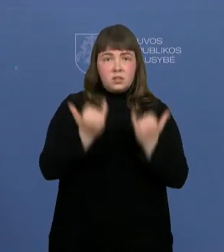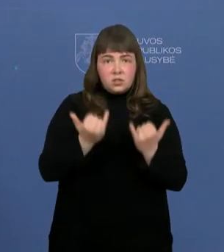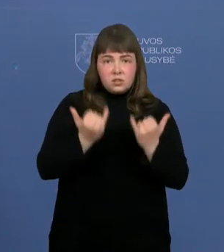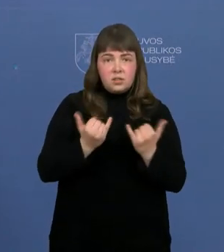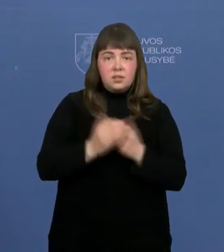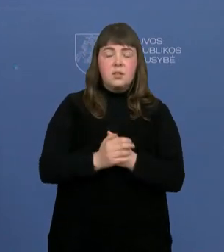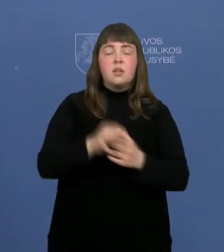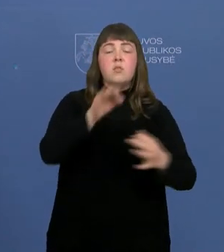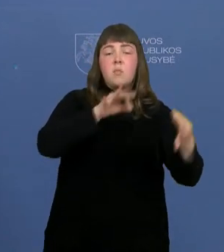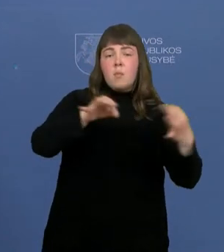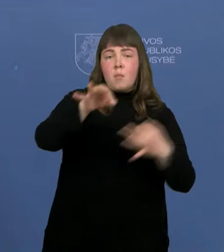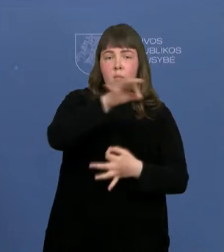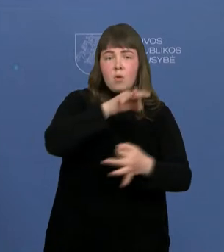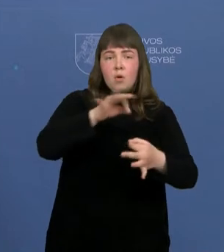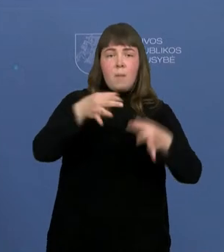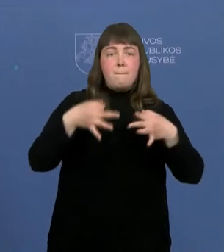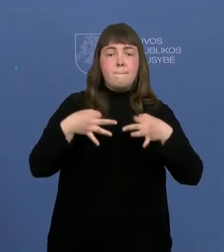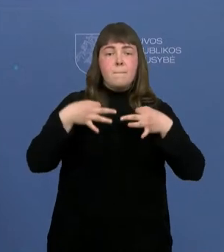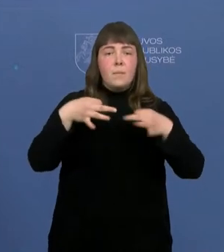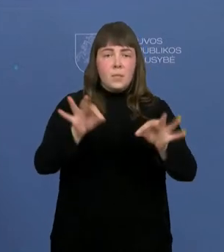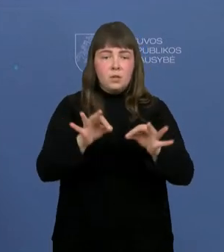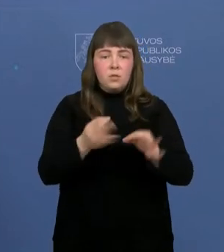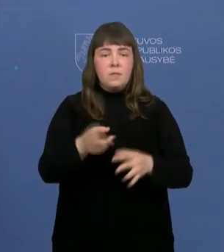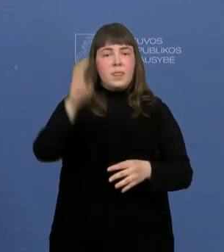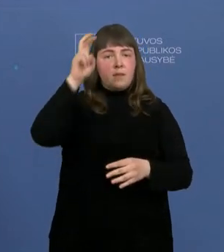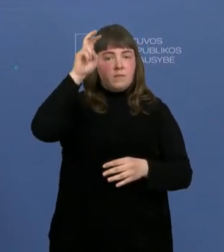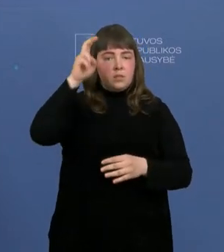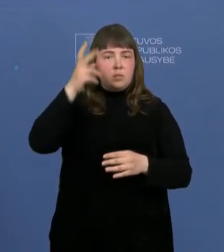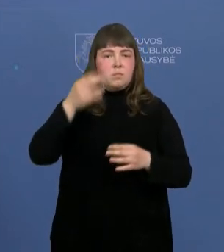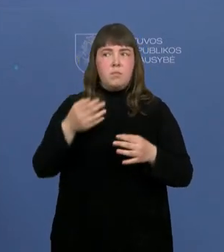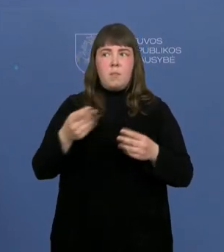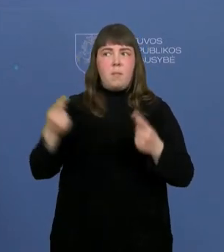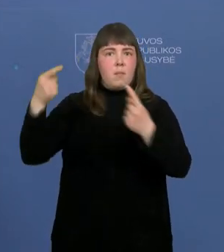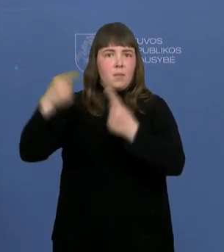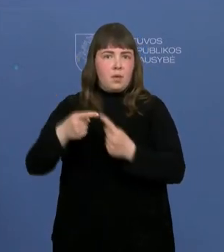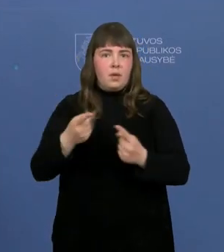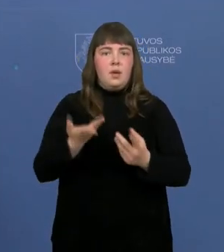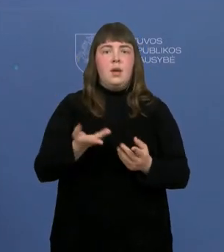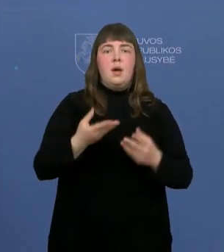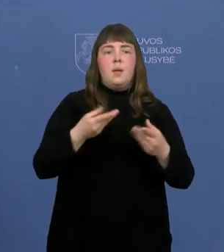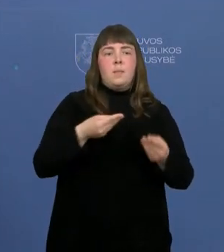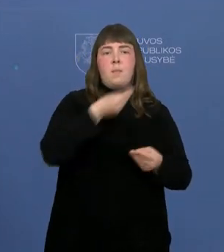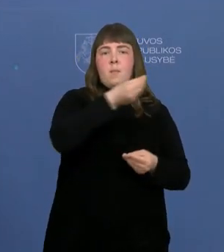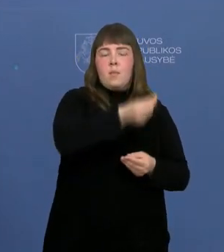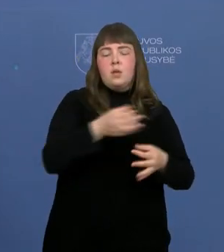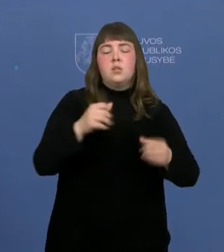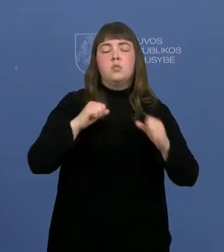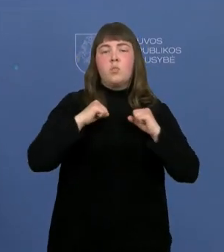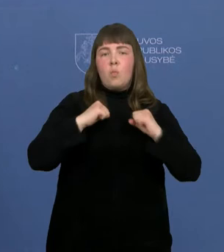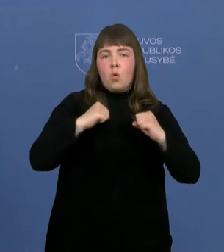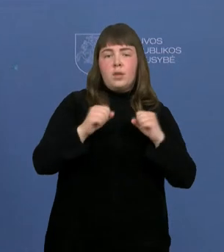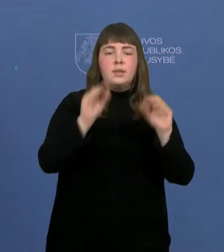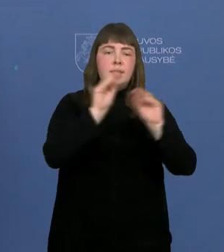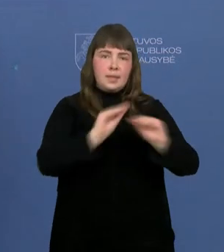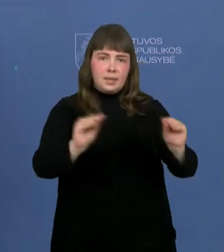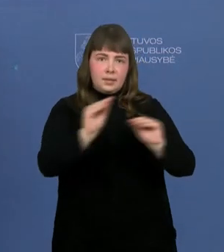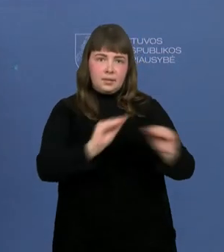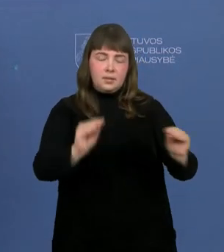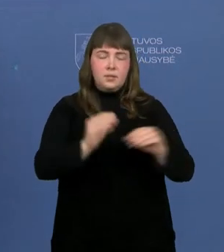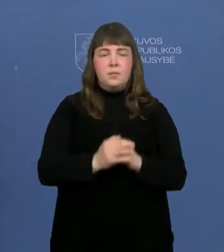šiuo projektu pasiūlėjome didinti ir valstybė pritarę valstybės premijas sportininkams ir treneriams